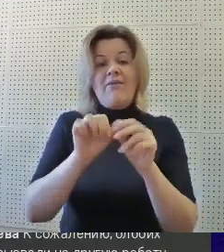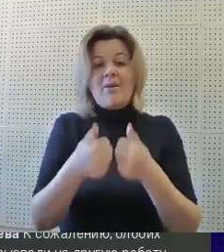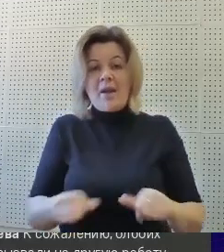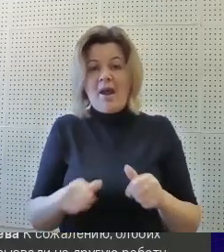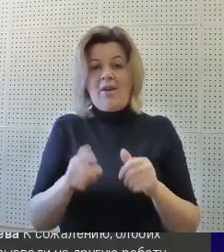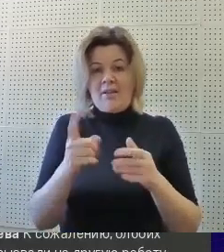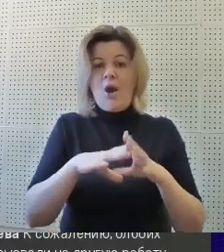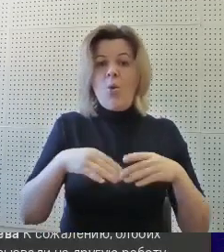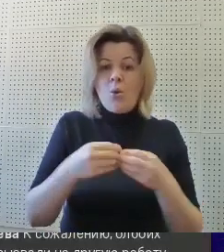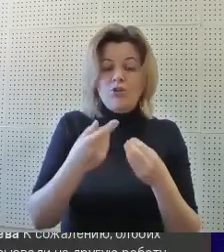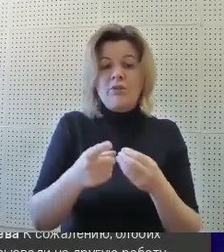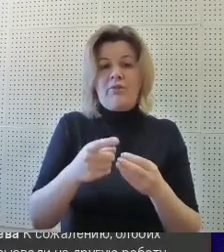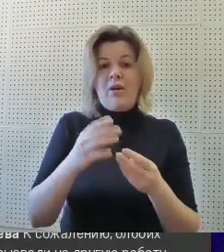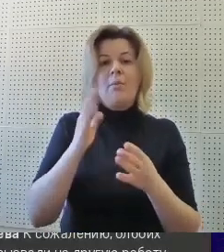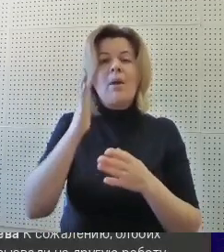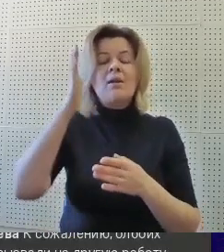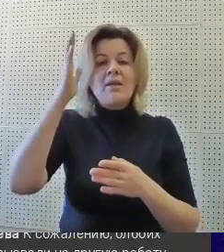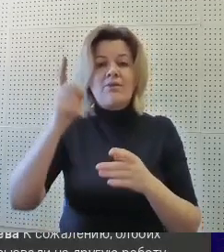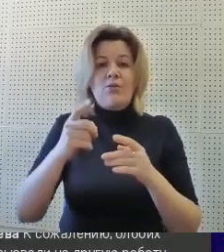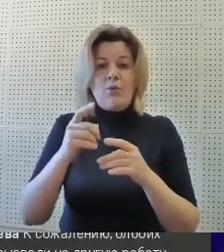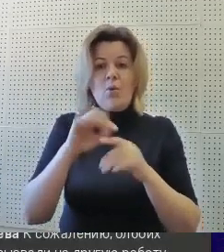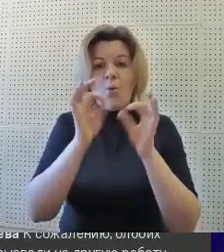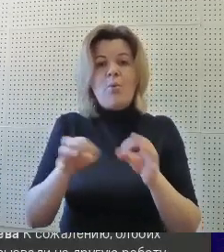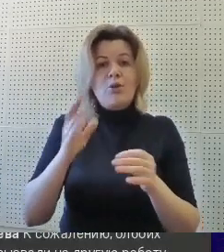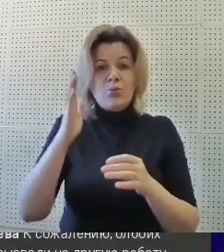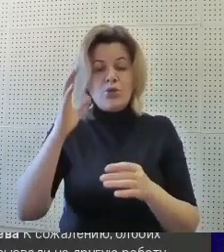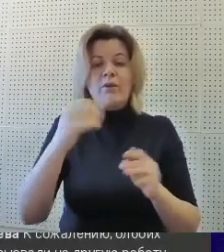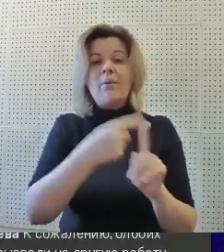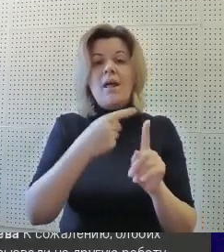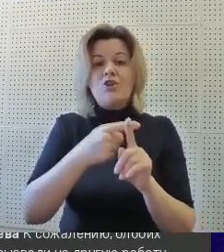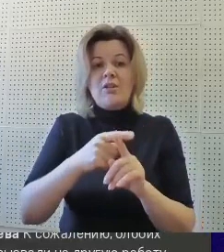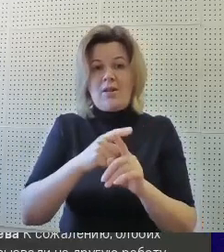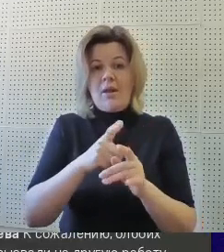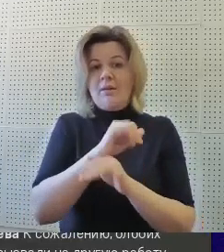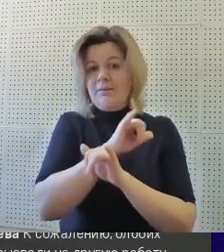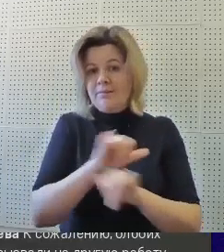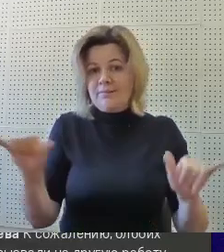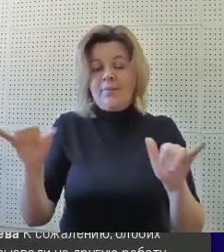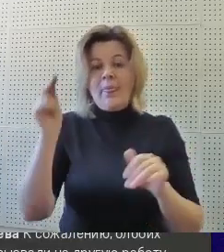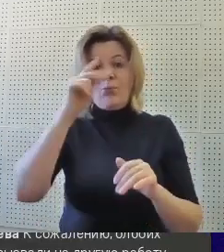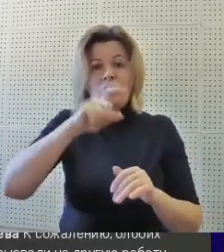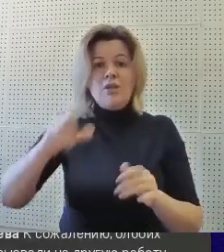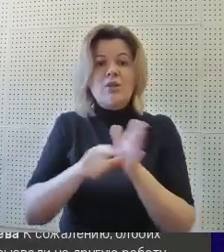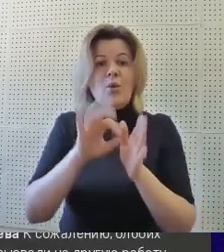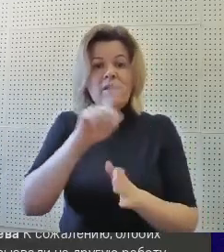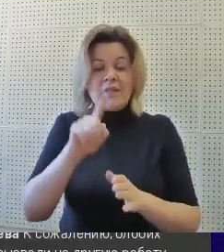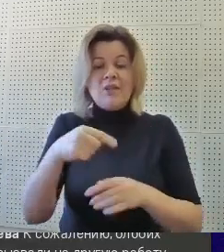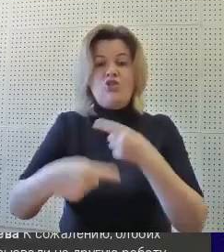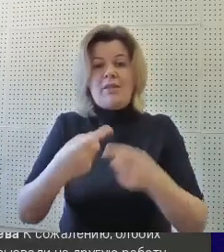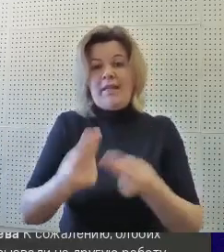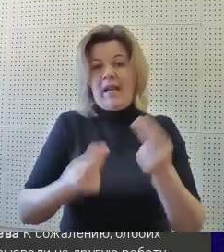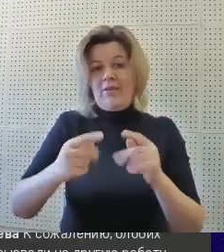общества, прогнозирование образа будущего и положительной динамики развития обучающихся СОВЗ посредством